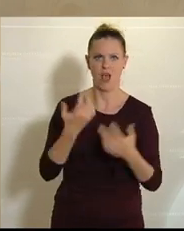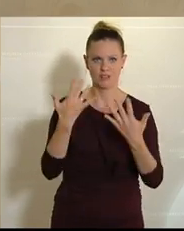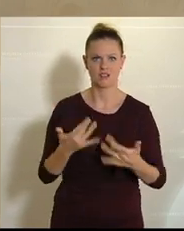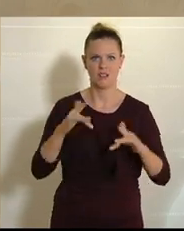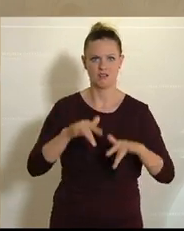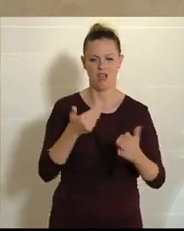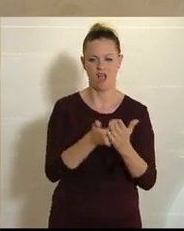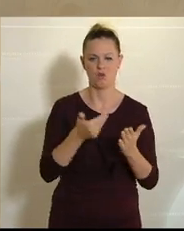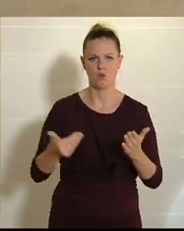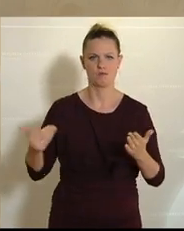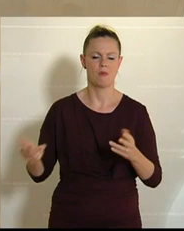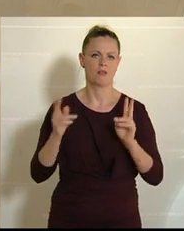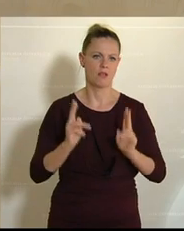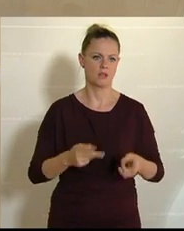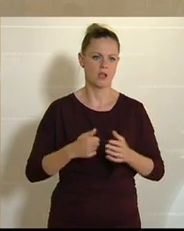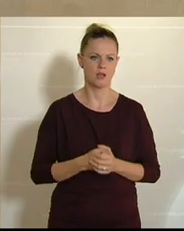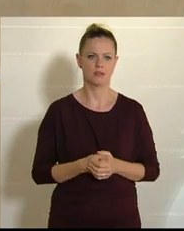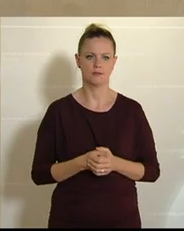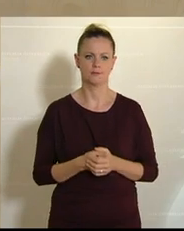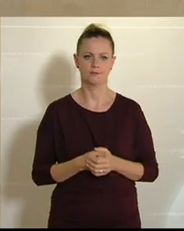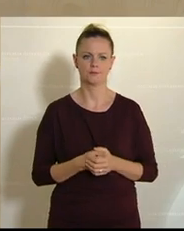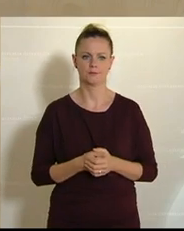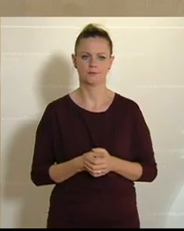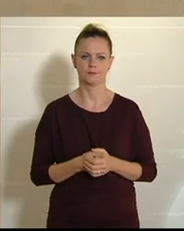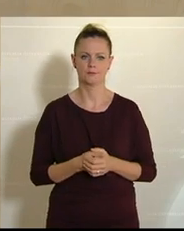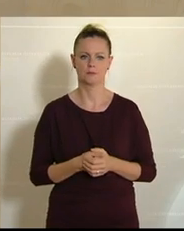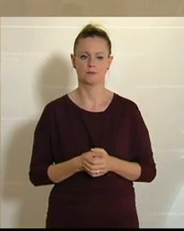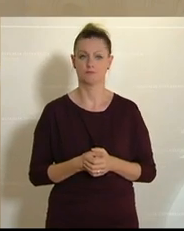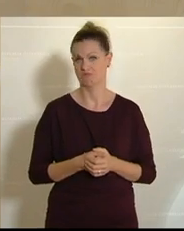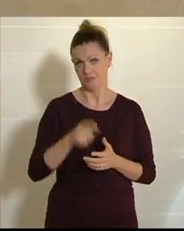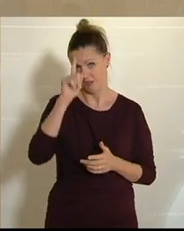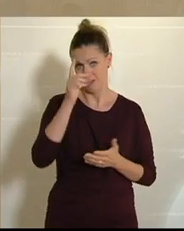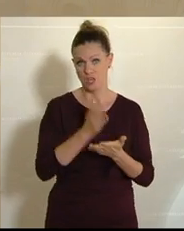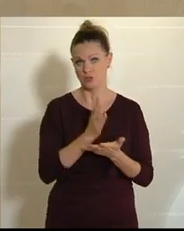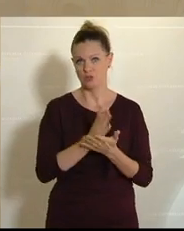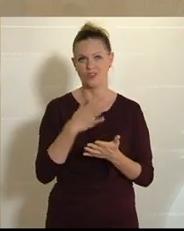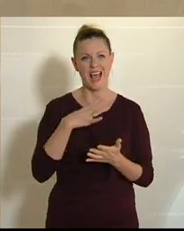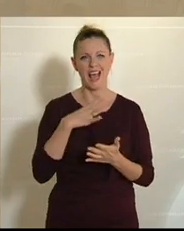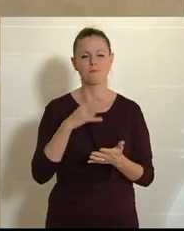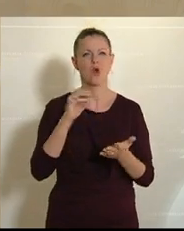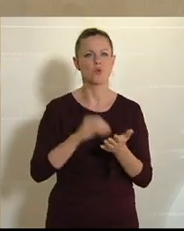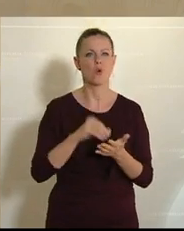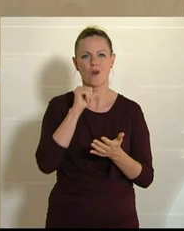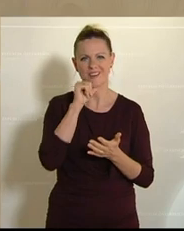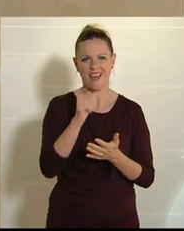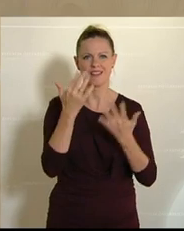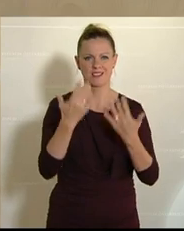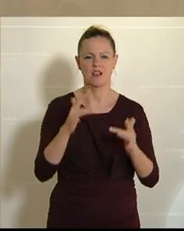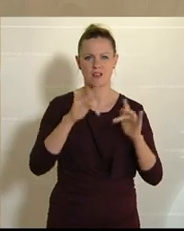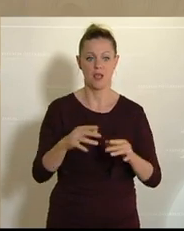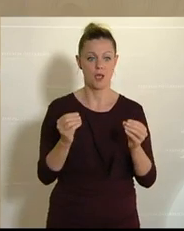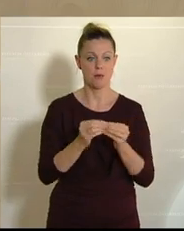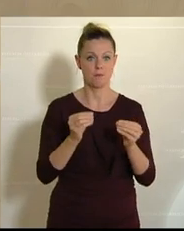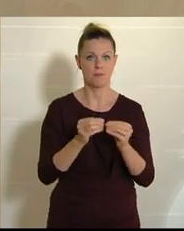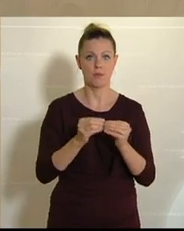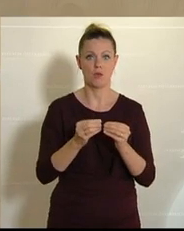Argumentationslinie bringen von dem, was wir zwar eh schon wissen, aber noch nicht ganz in Zahlen gepackt haben. Und zwar, dass der Biolandbau